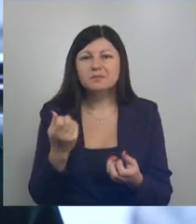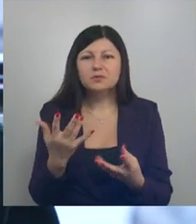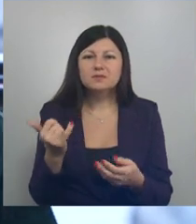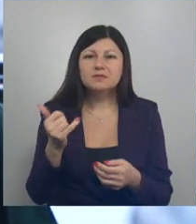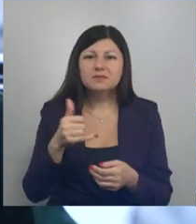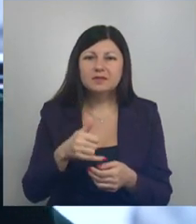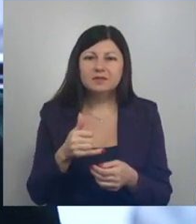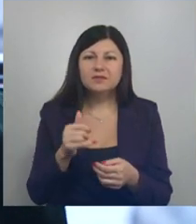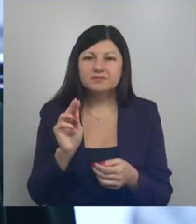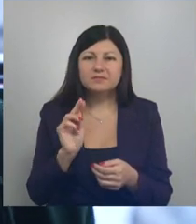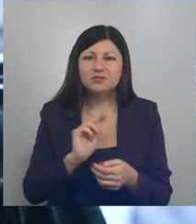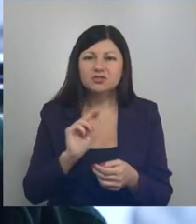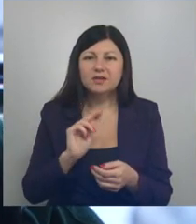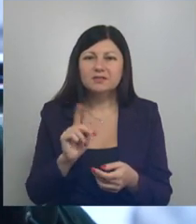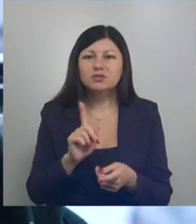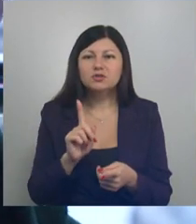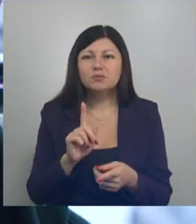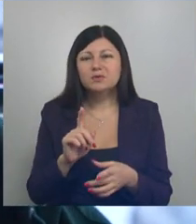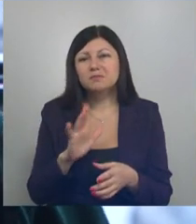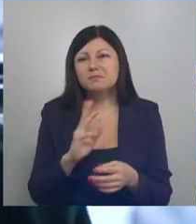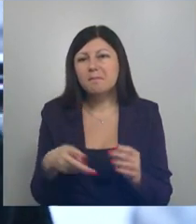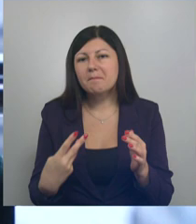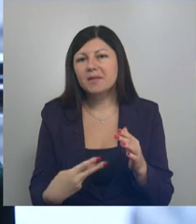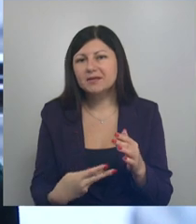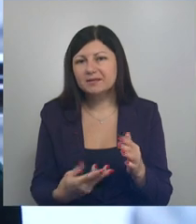глиняный чайник, чтобы подогреть.